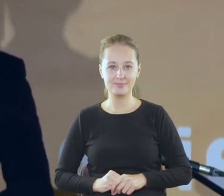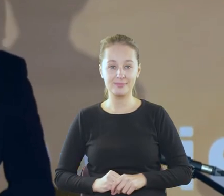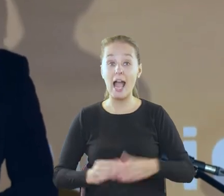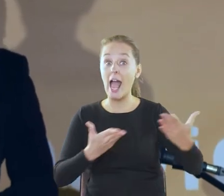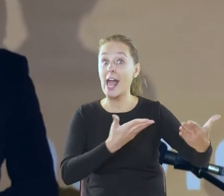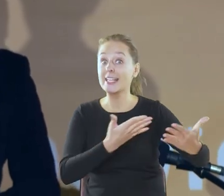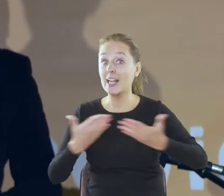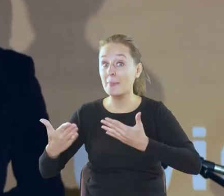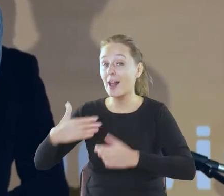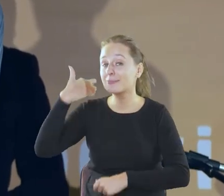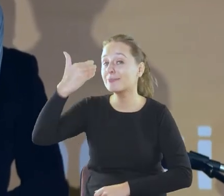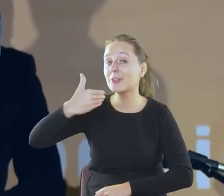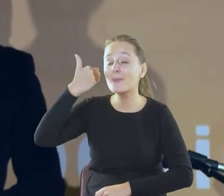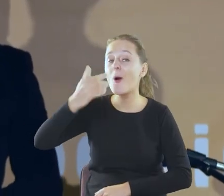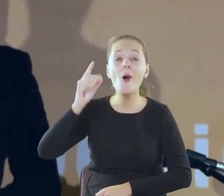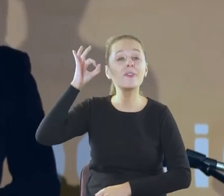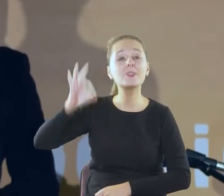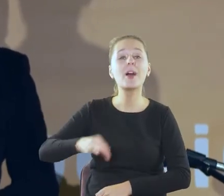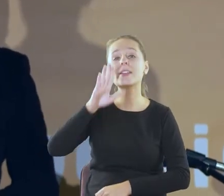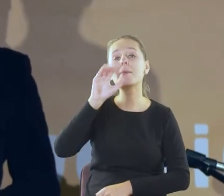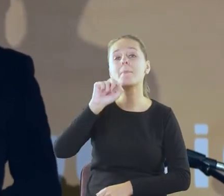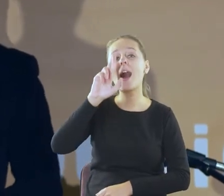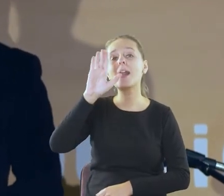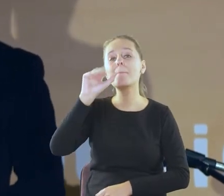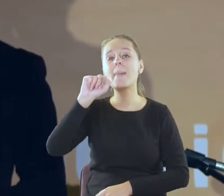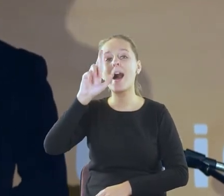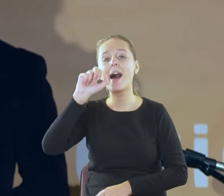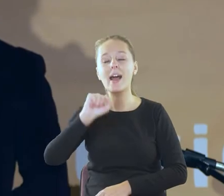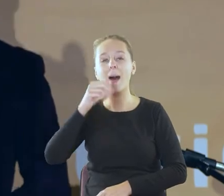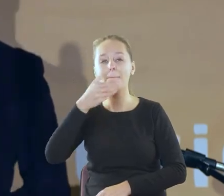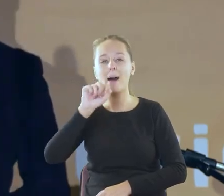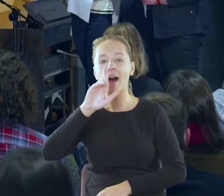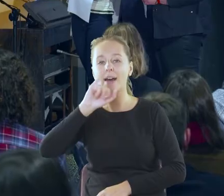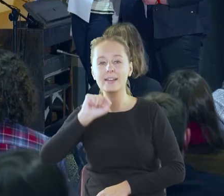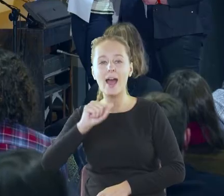Zapraszam do wypowiedzi Panią Barbarę Marię Morawiec.